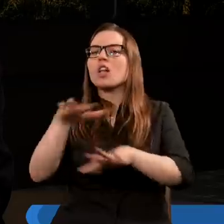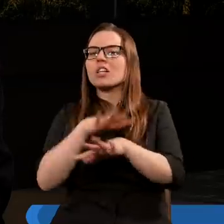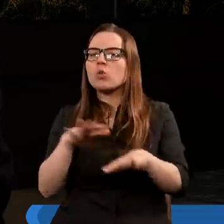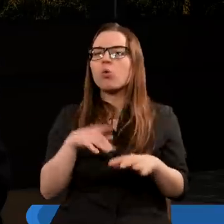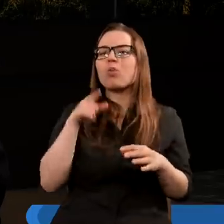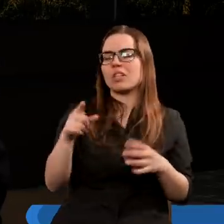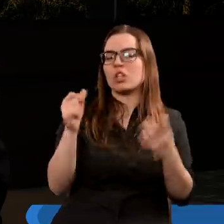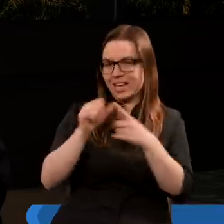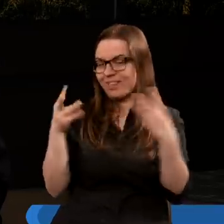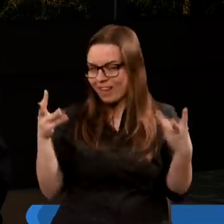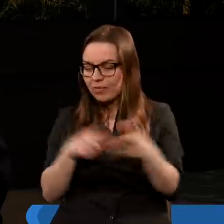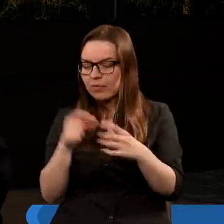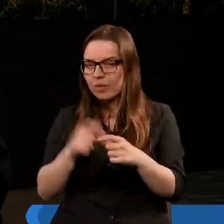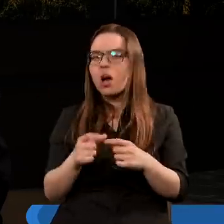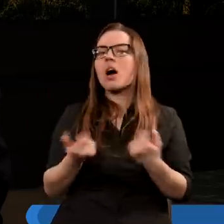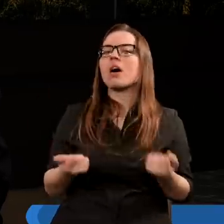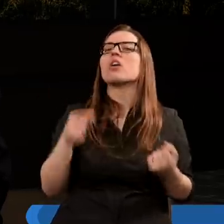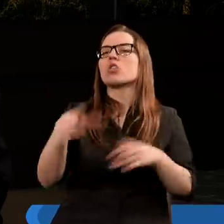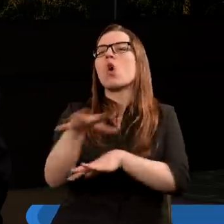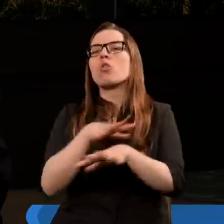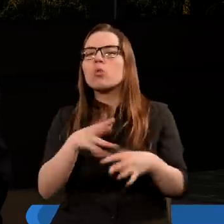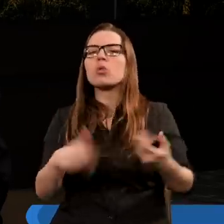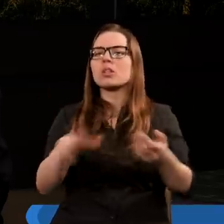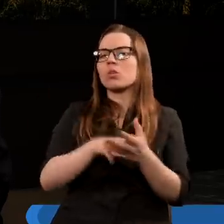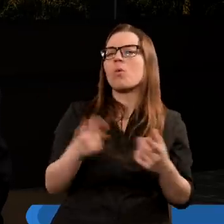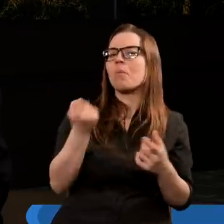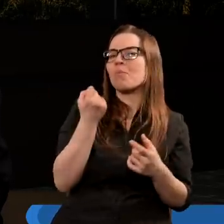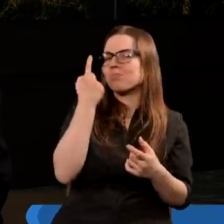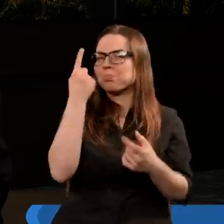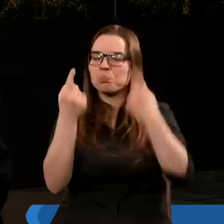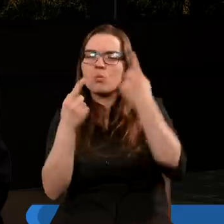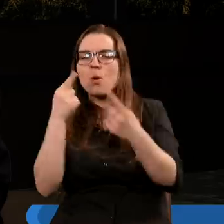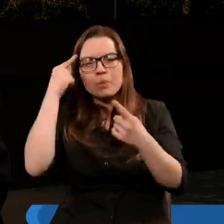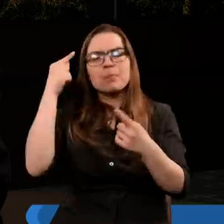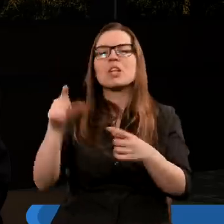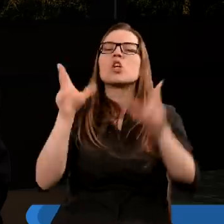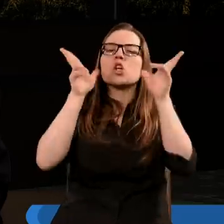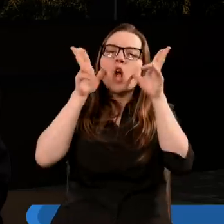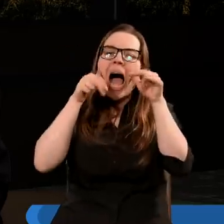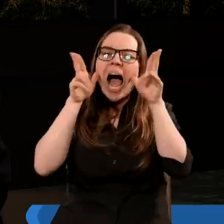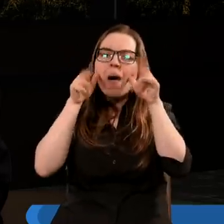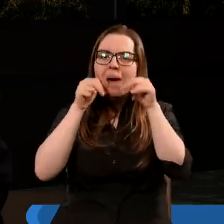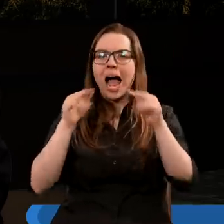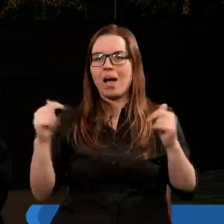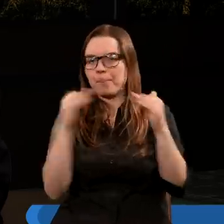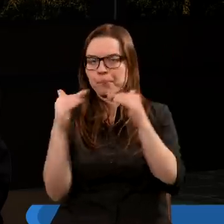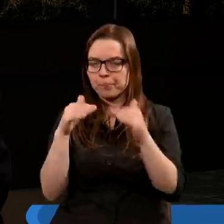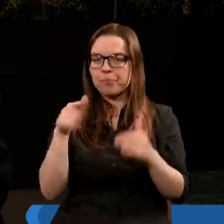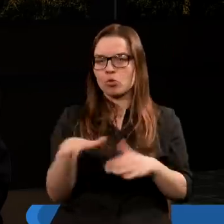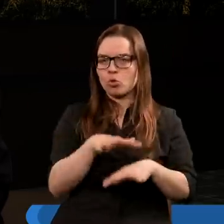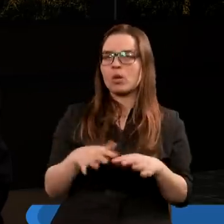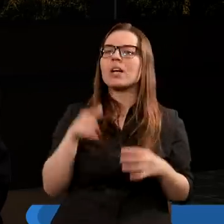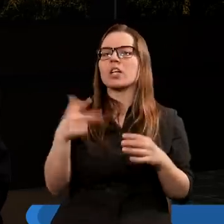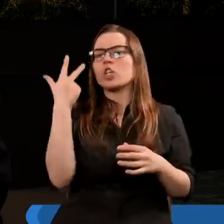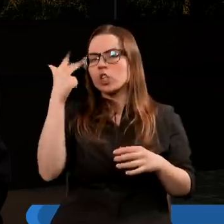bo myślę, że to też jest ważne. To są duchy, które przypominają żaby. To też jest nawiązanie do plak egipskich, dlatego, że